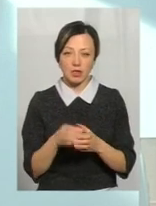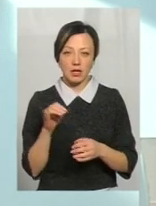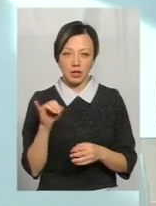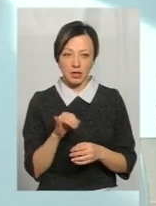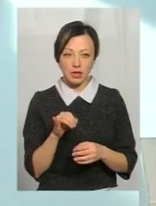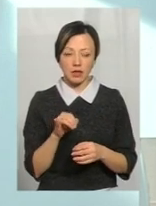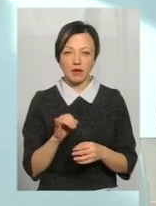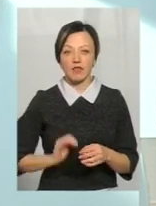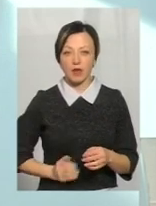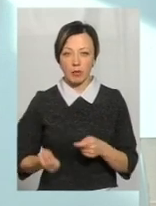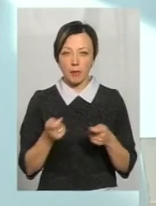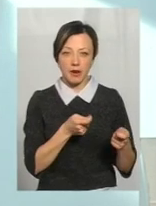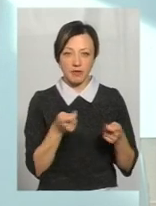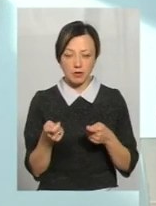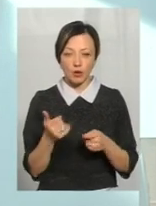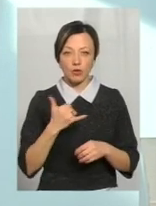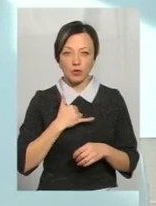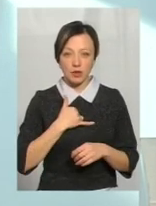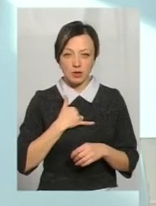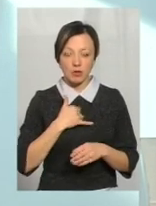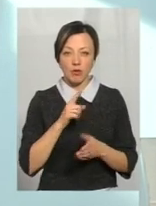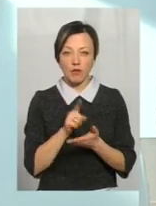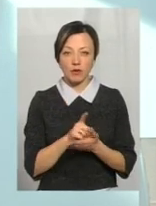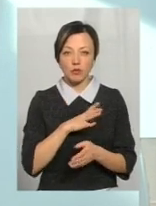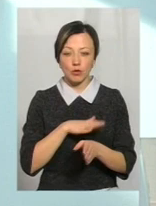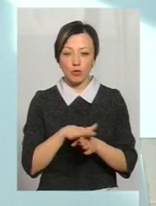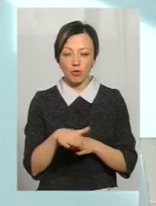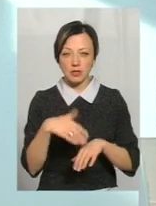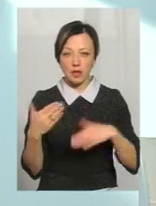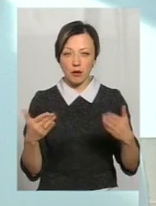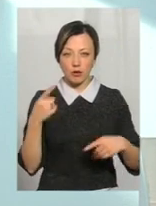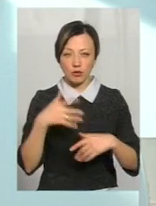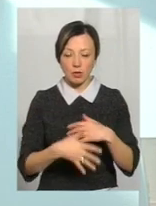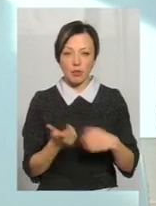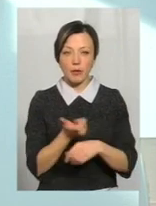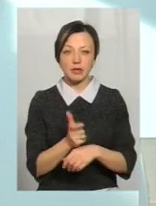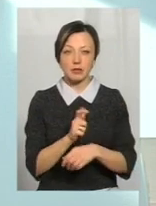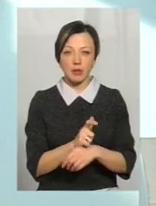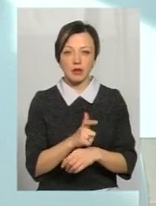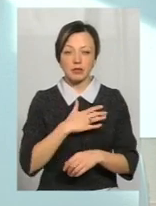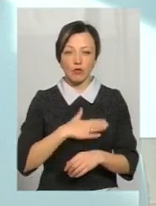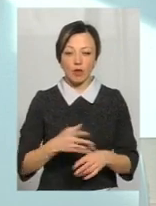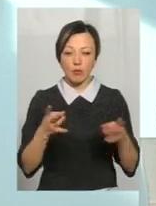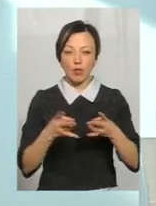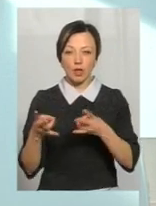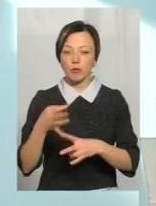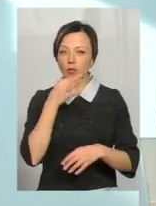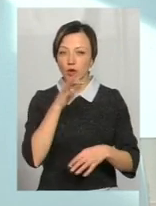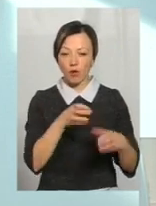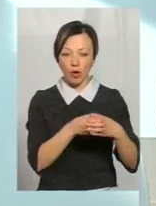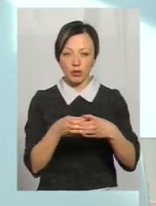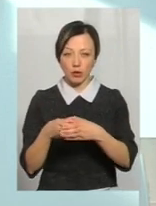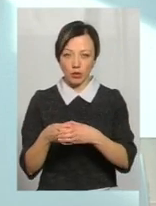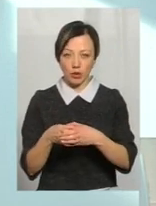безпосередній перевізник. В нас тут повинно бути повне взаєморозуміння і максимальне задоволення потреб будь-якої категорії.